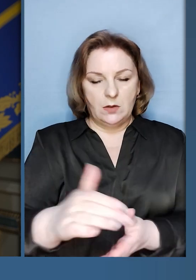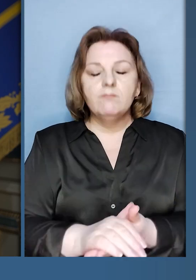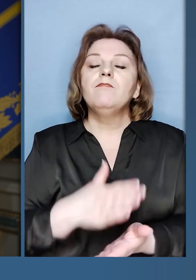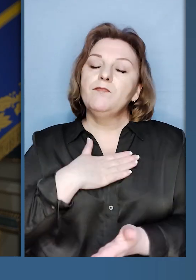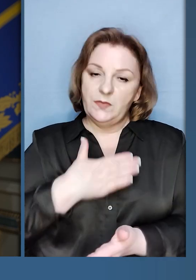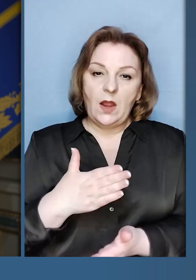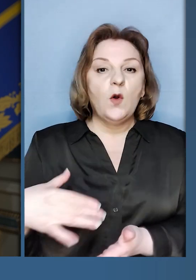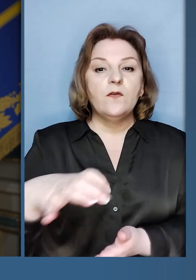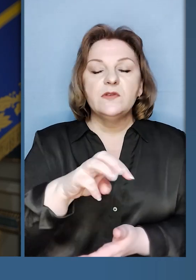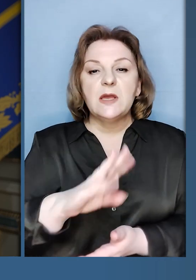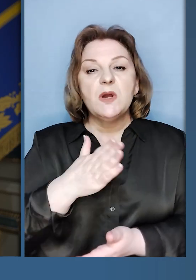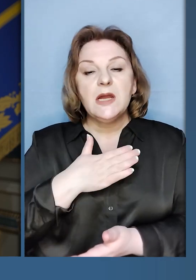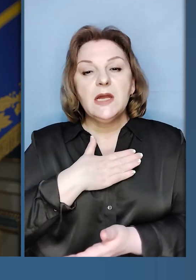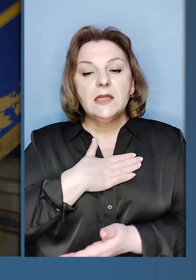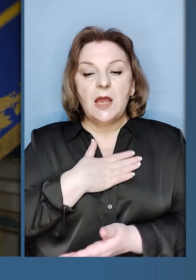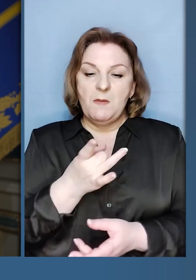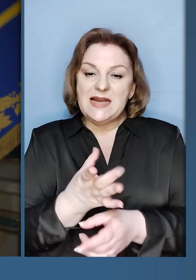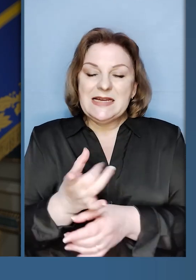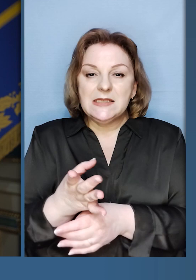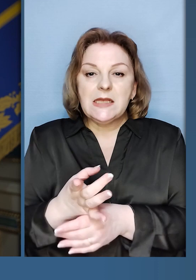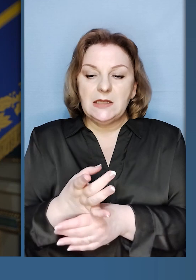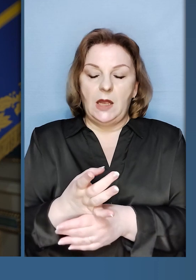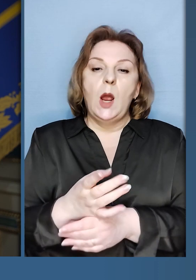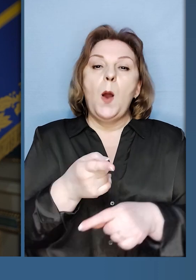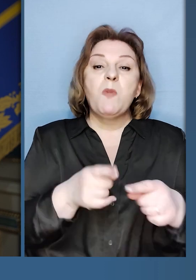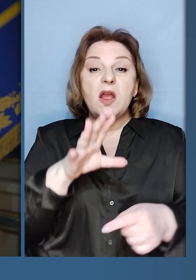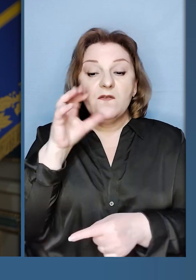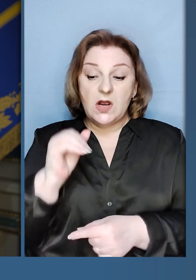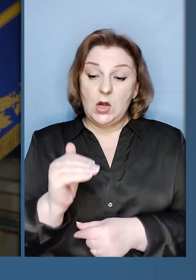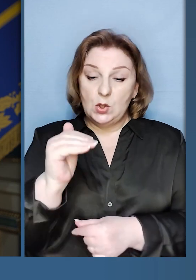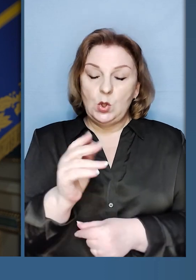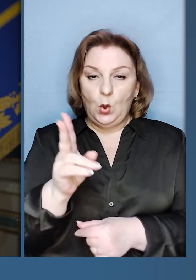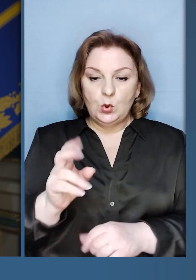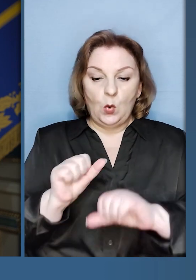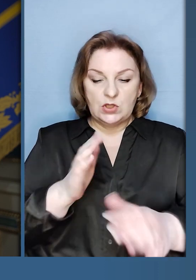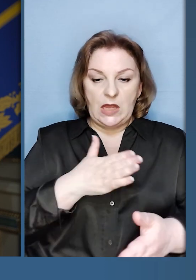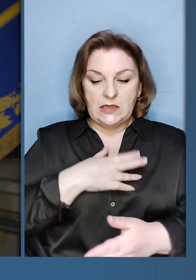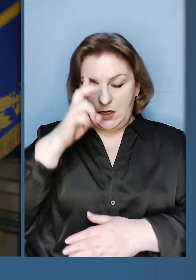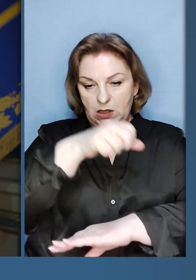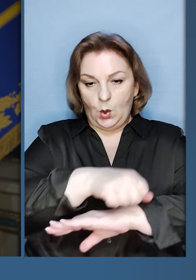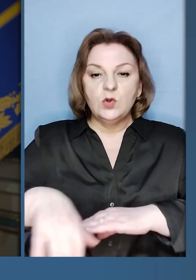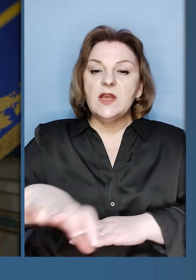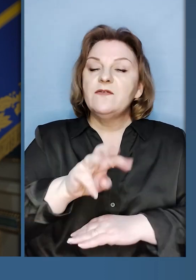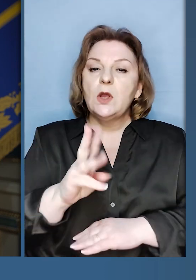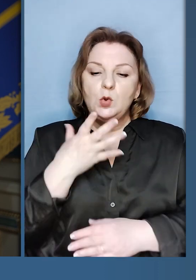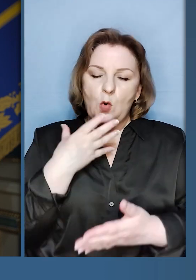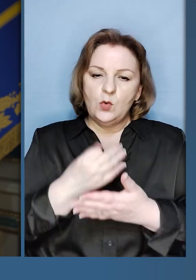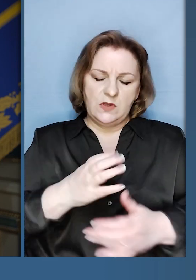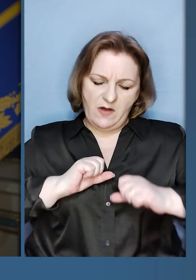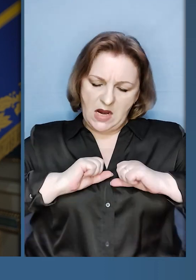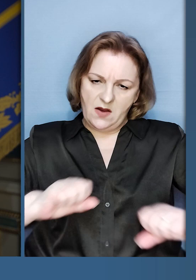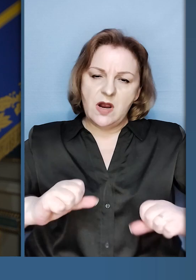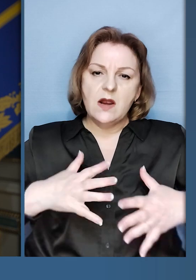артилерії терористів. Дякую усім нашим зенітникам півночі, усім, хто захищає наш державний